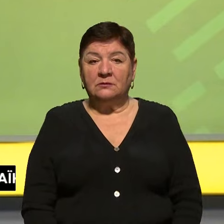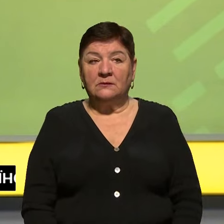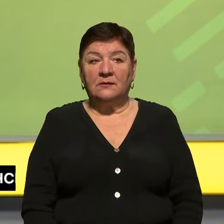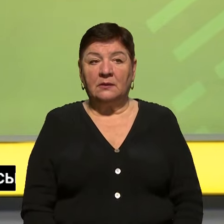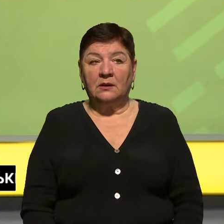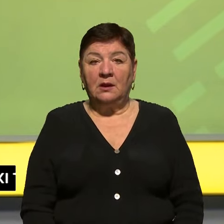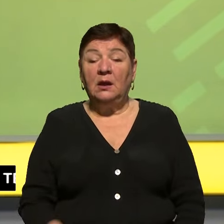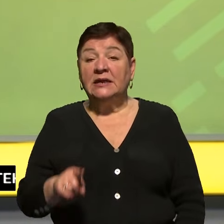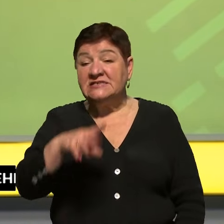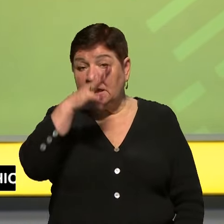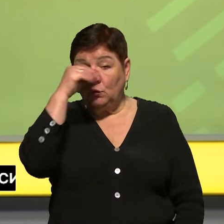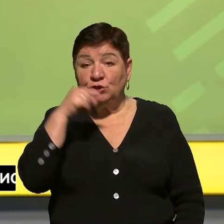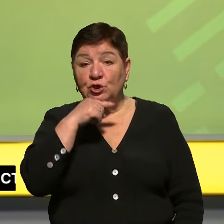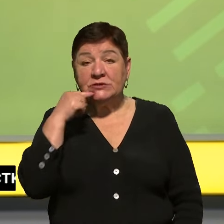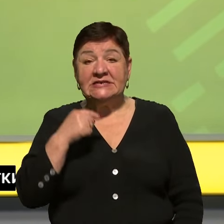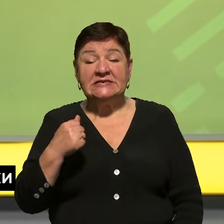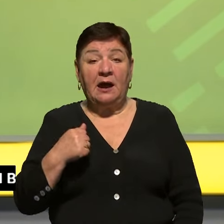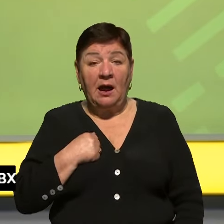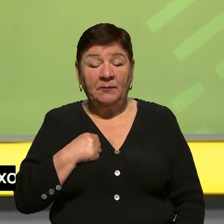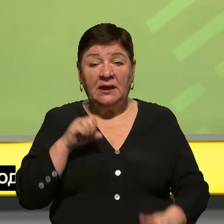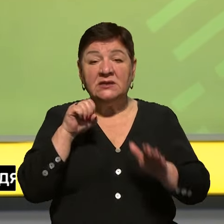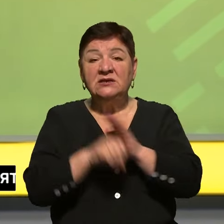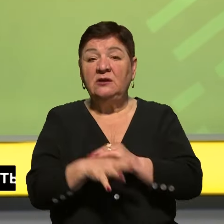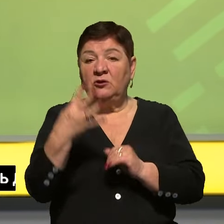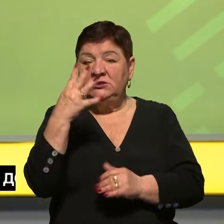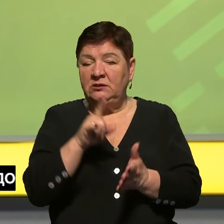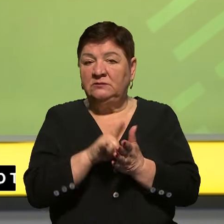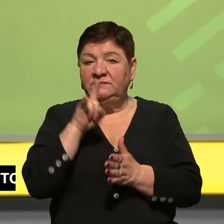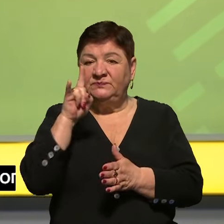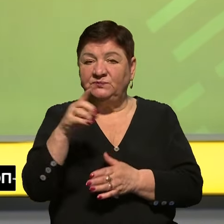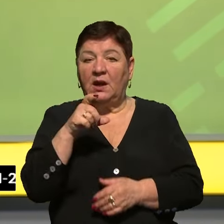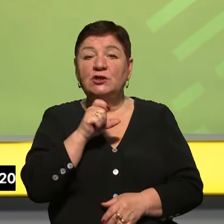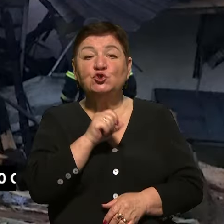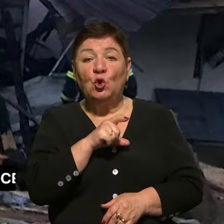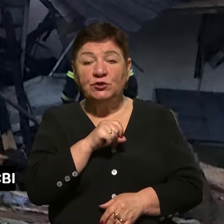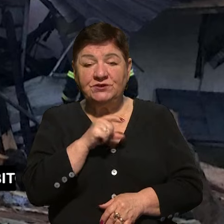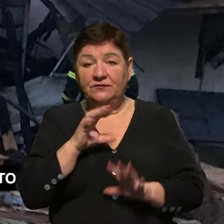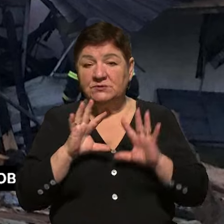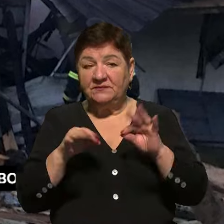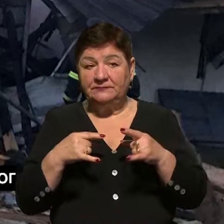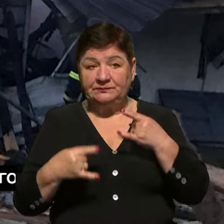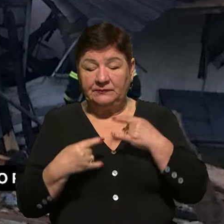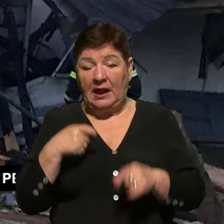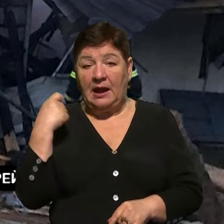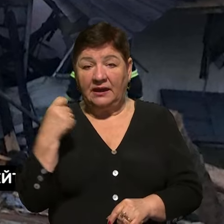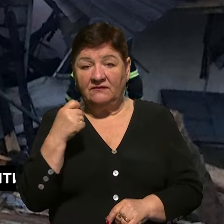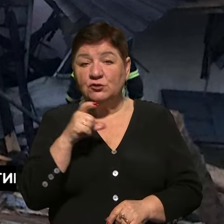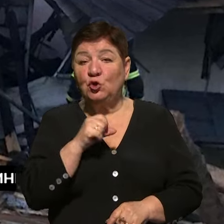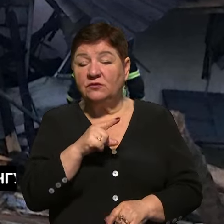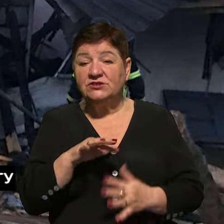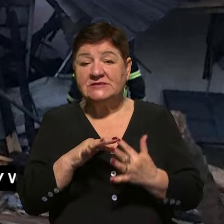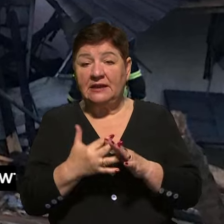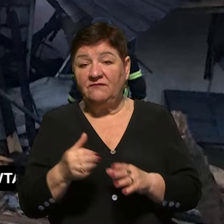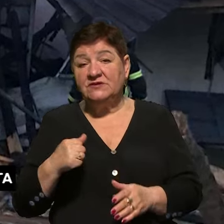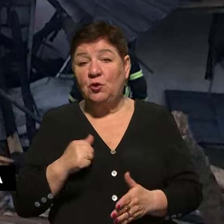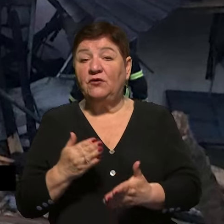Цієї ночі російська армія скинула 4 авіабомби на Золочів, розказав Суспільний Харків керівник Золочівської селищної